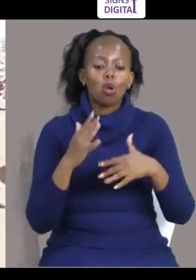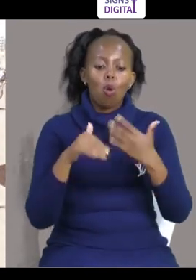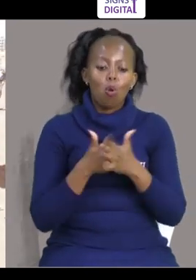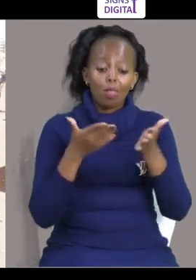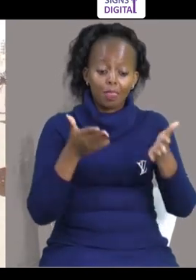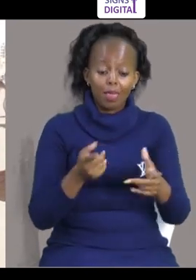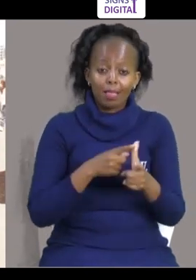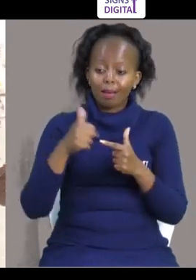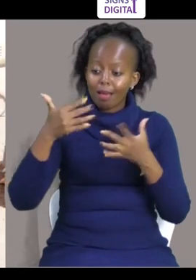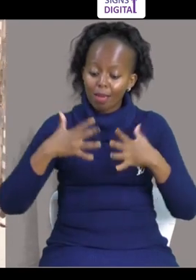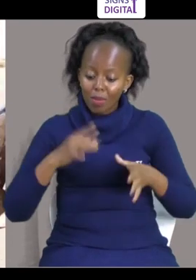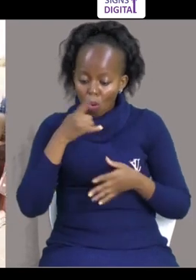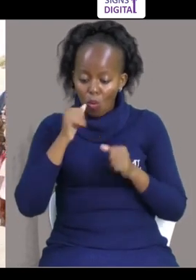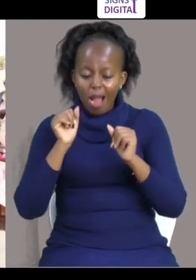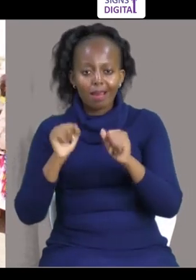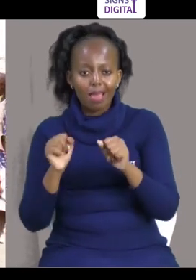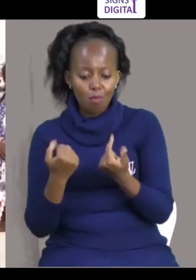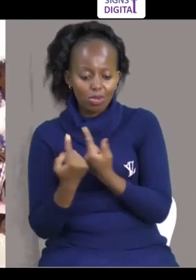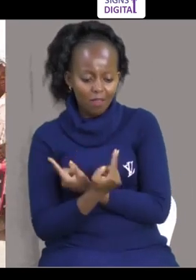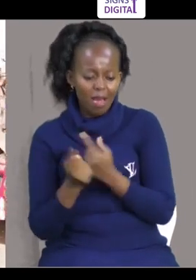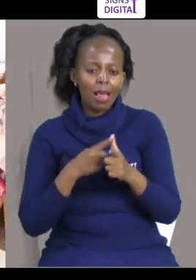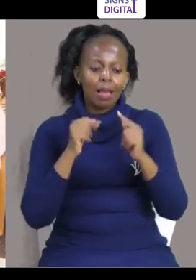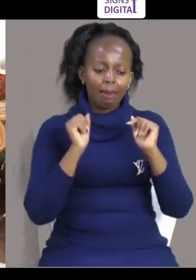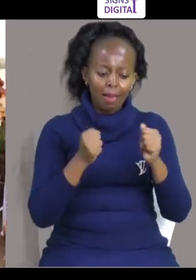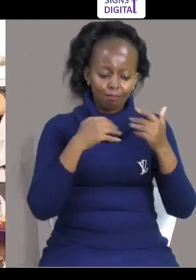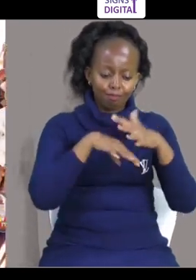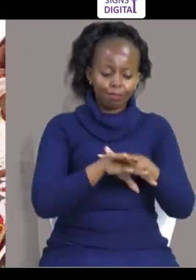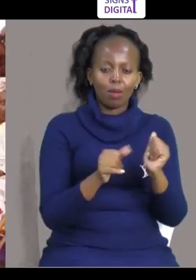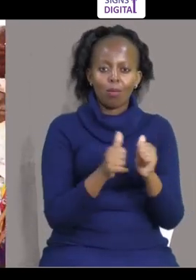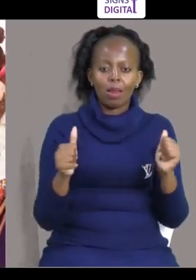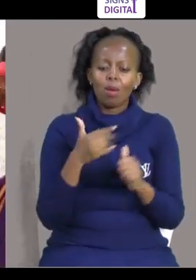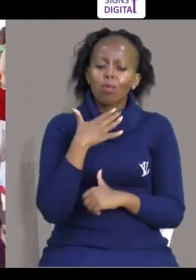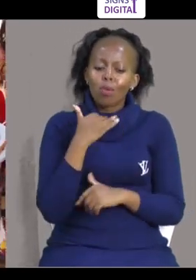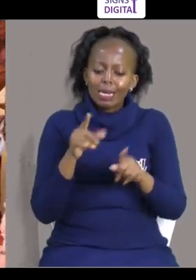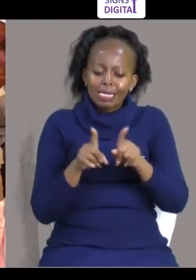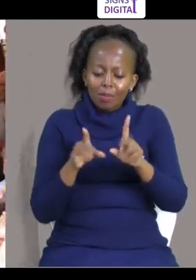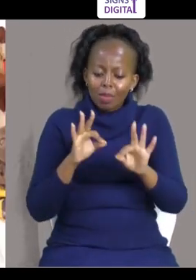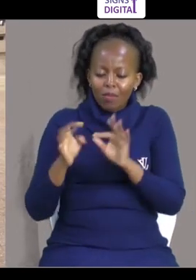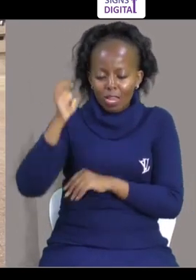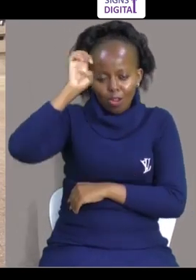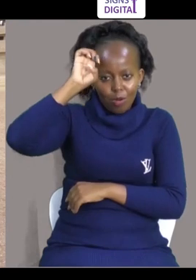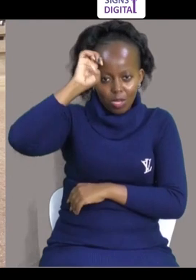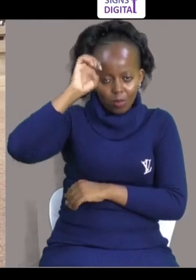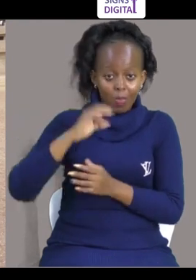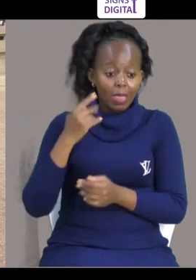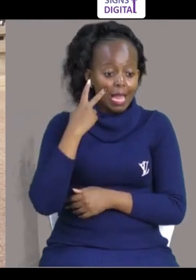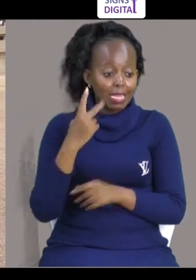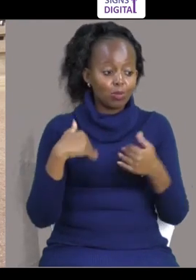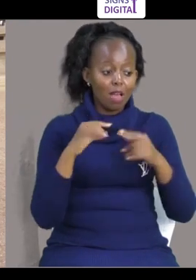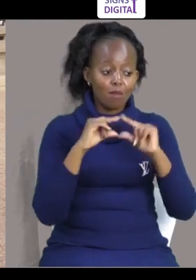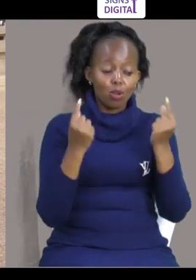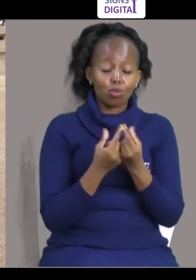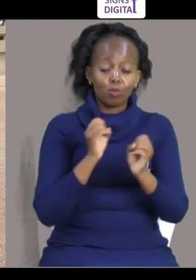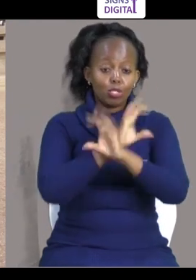of people All types of disabilities Yenye Wenye wanataka Daktari ya kuya Wea usenu Tunataka kama ni